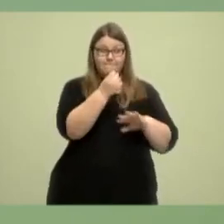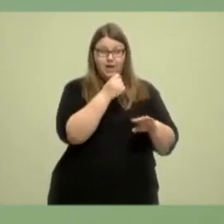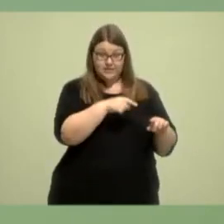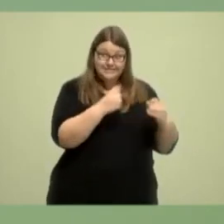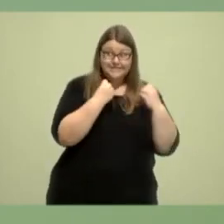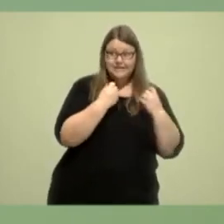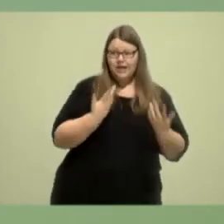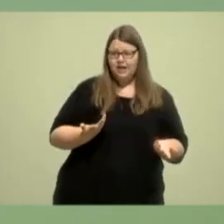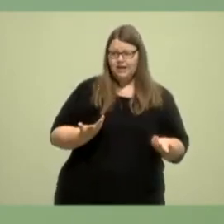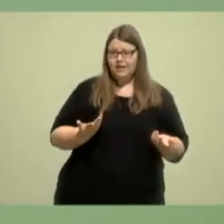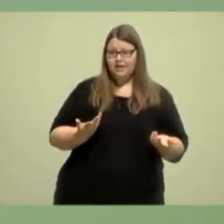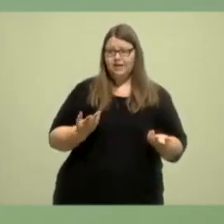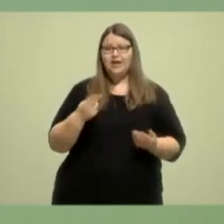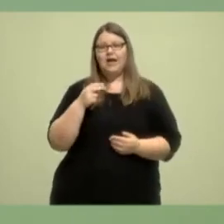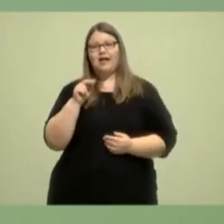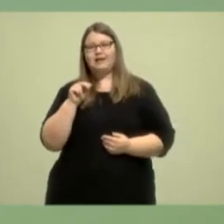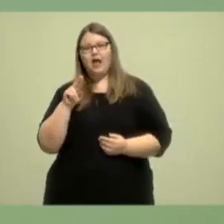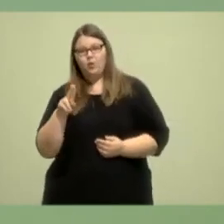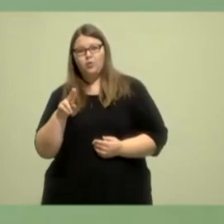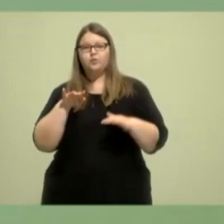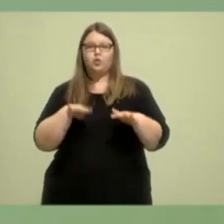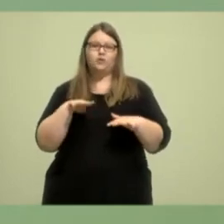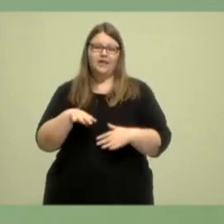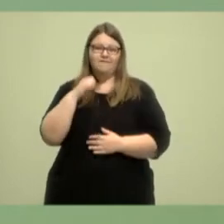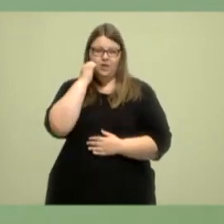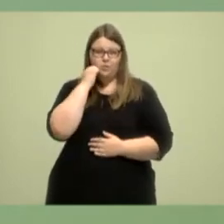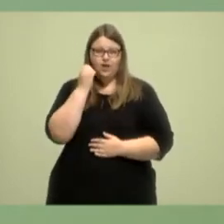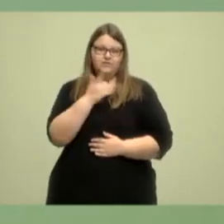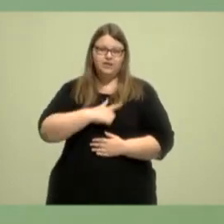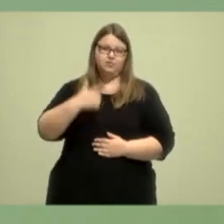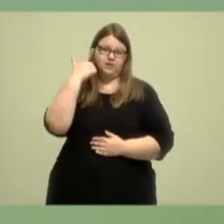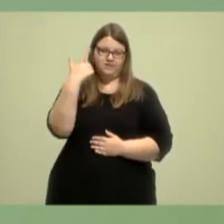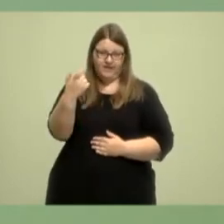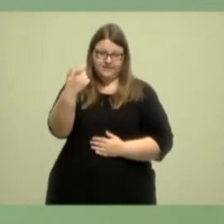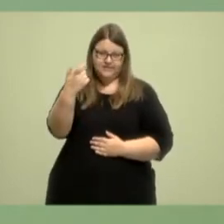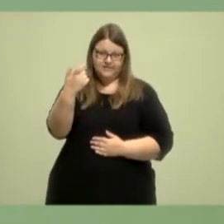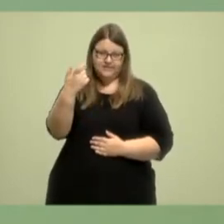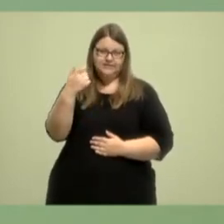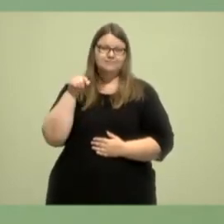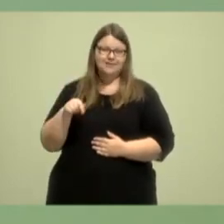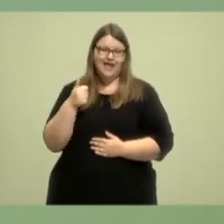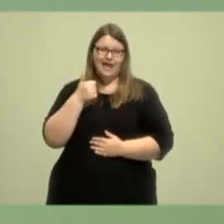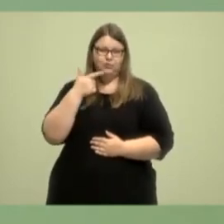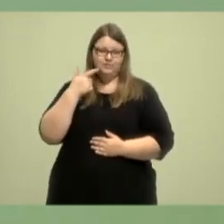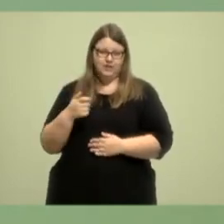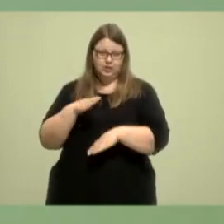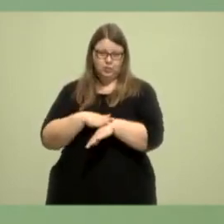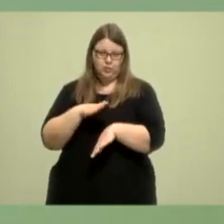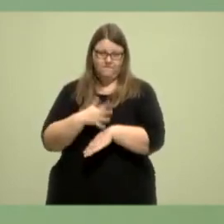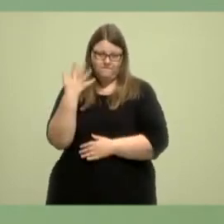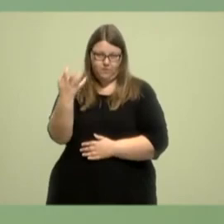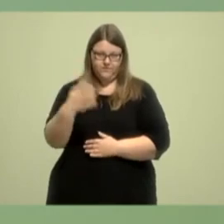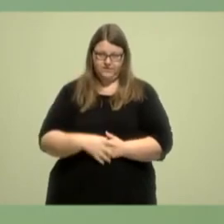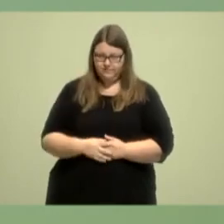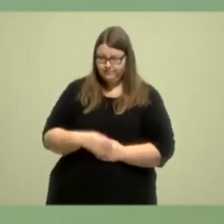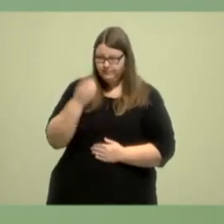Hanau, 19. Februar, 2020, 21.50 Liebe